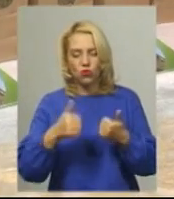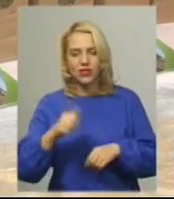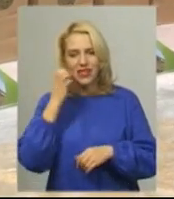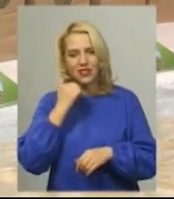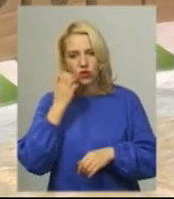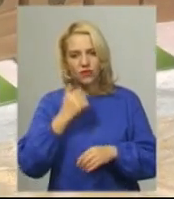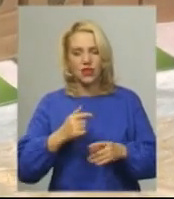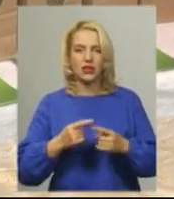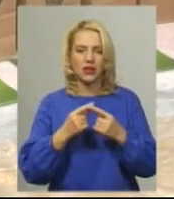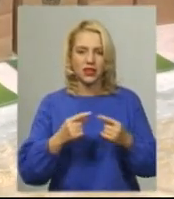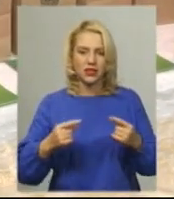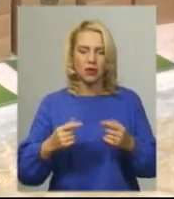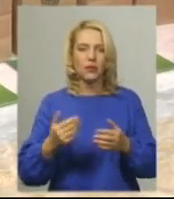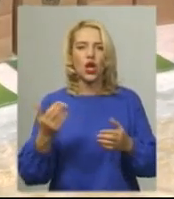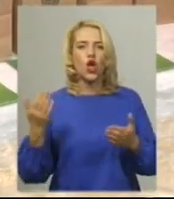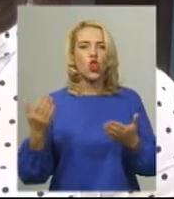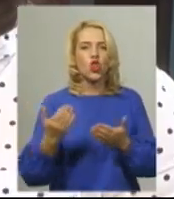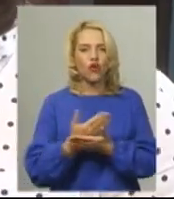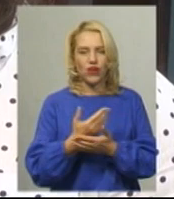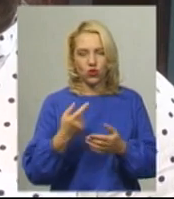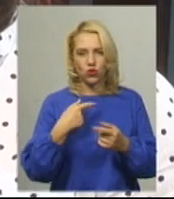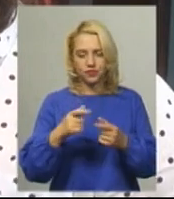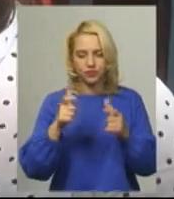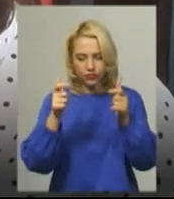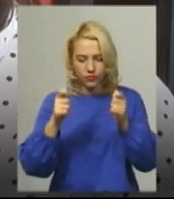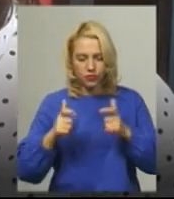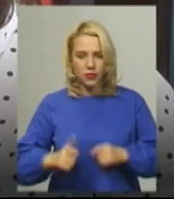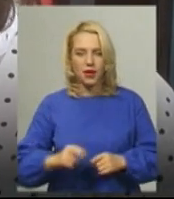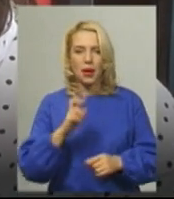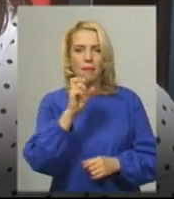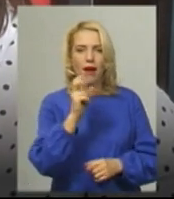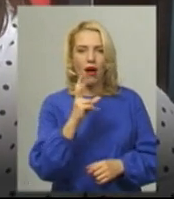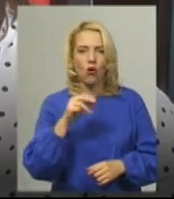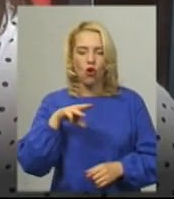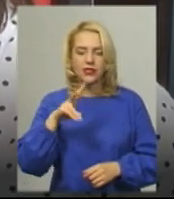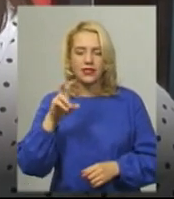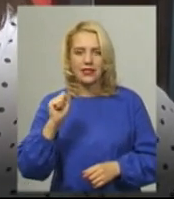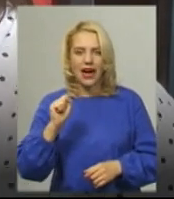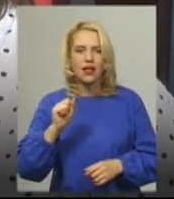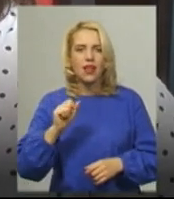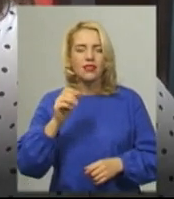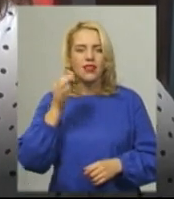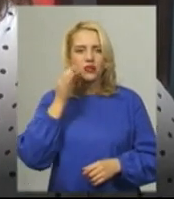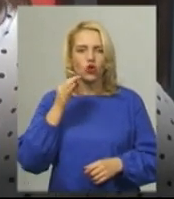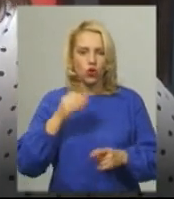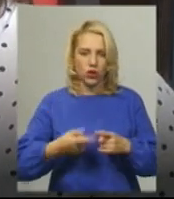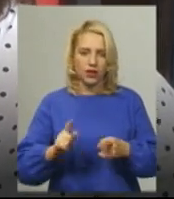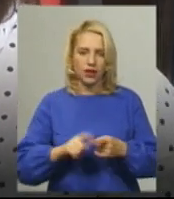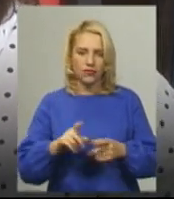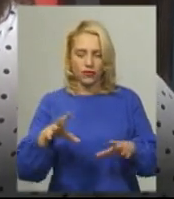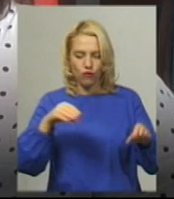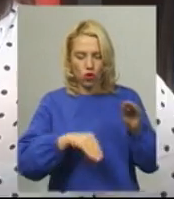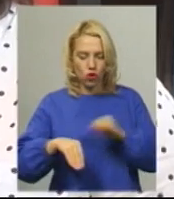нещодавно випустили новинку – бакуцька насолода. Ми його вирішили пакувати в такі баночки, тому що до складу цього чаю входить